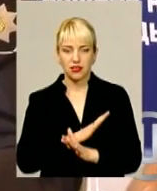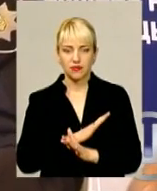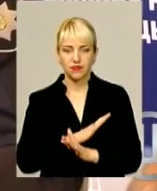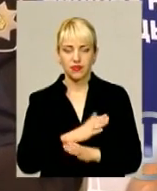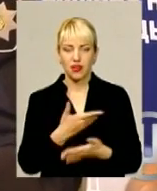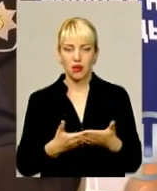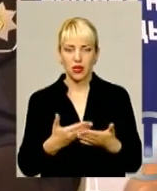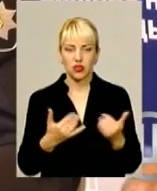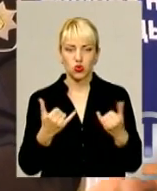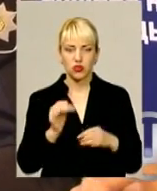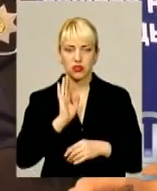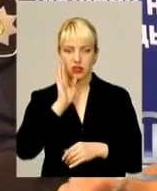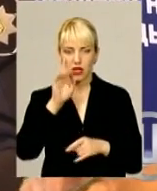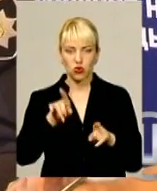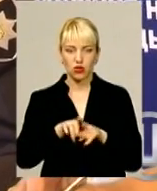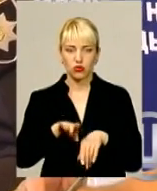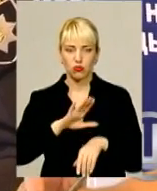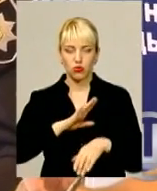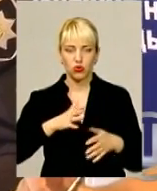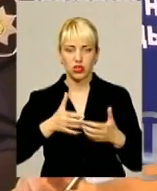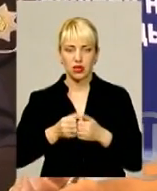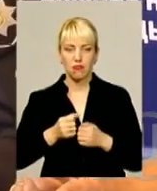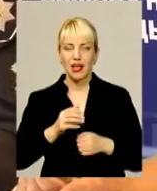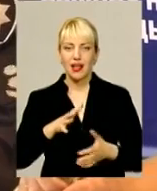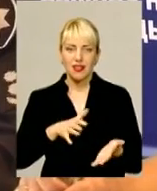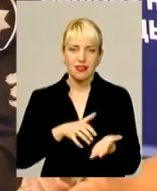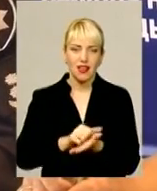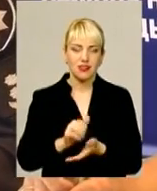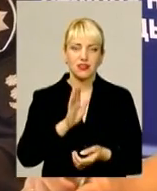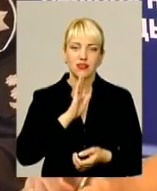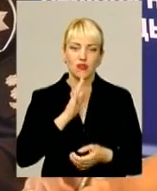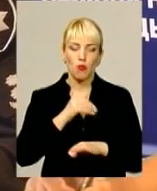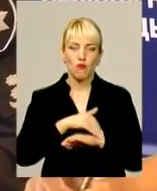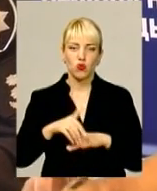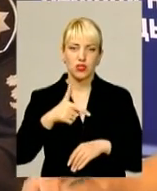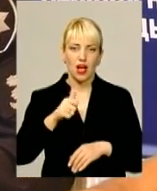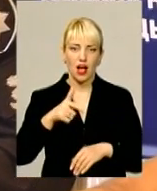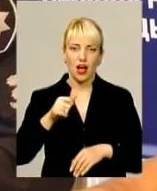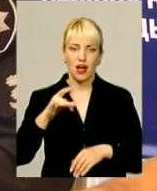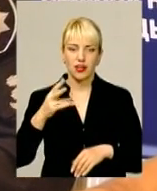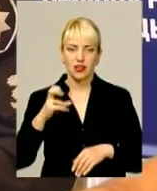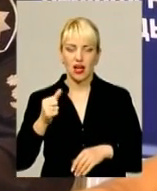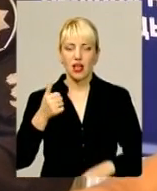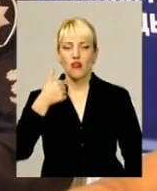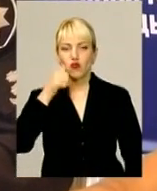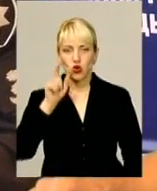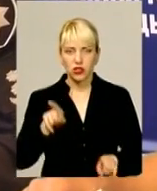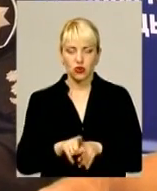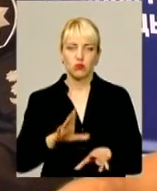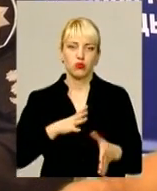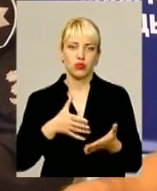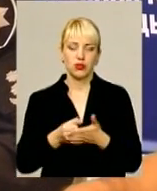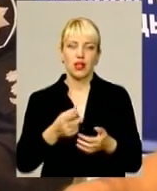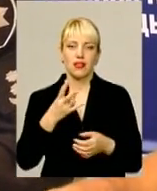Наприклад, сьогодні зранку також було ДТП наїзд на дівчину по вулиці Гагарина. Сьогодні, вчора також було ДТП